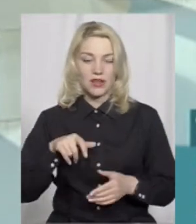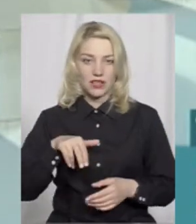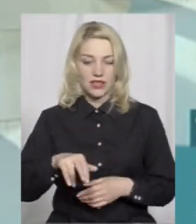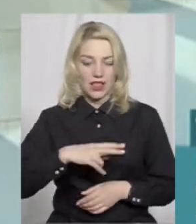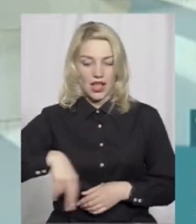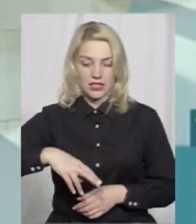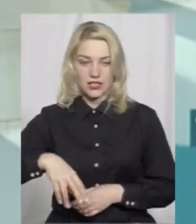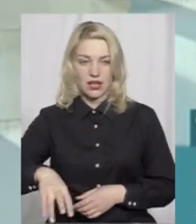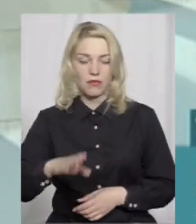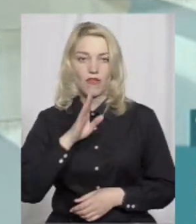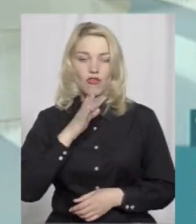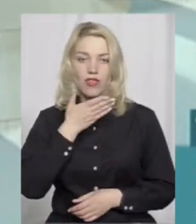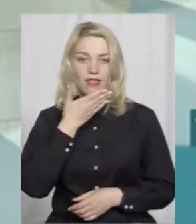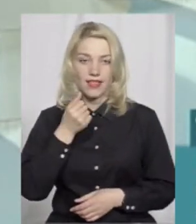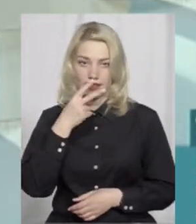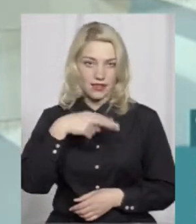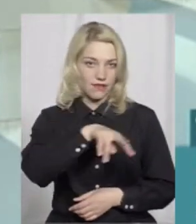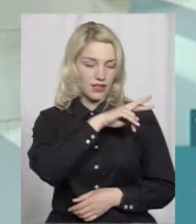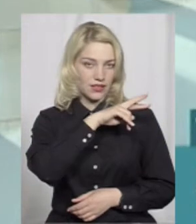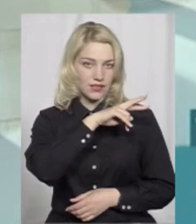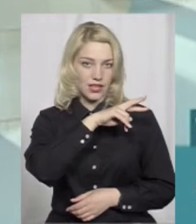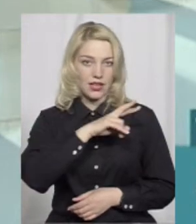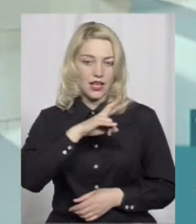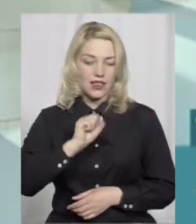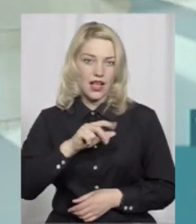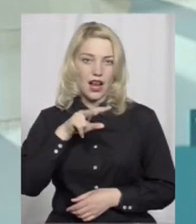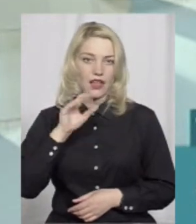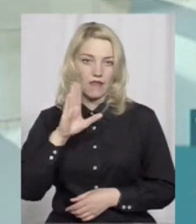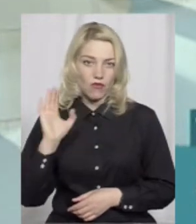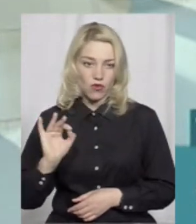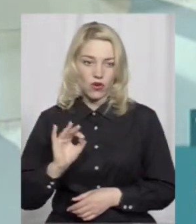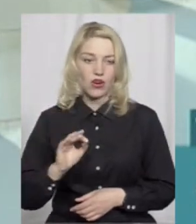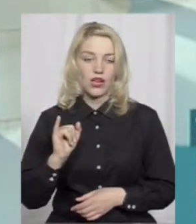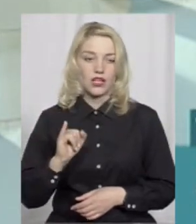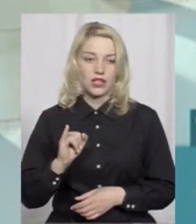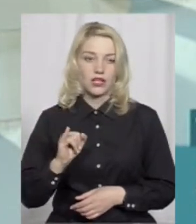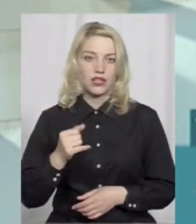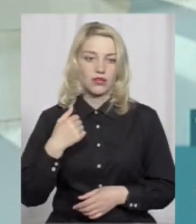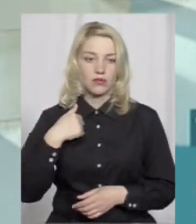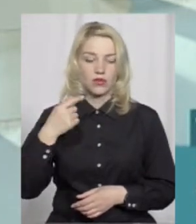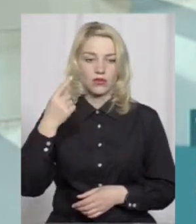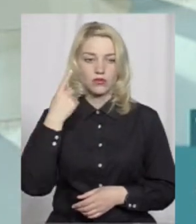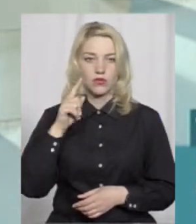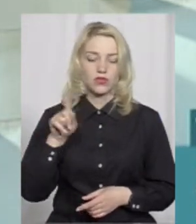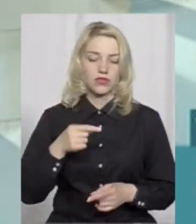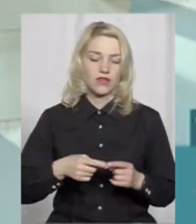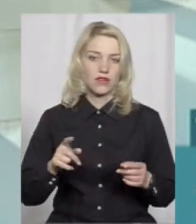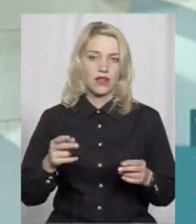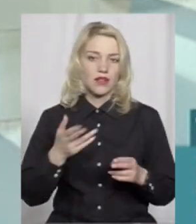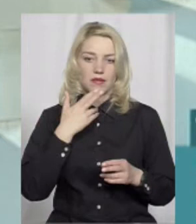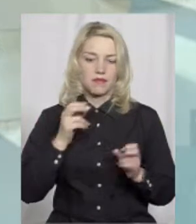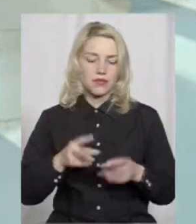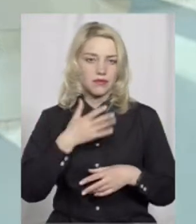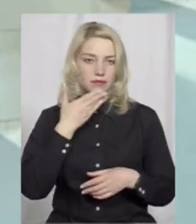зебру, вона не подивилася, скажімо так, в даному випадку наліво і не впевнилася в тому, що це безпечне зробити. А це обов